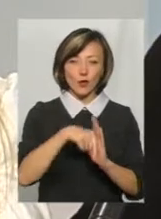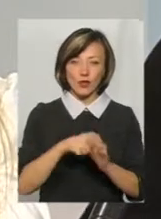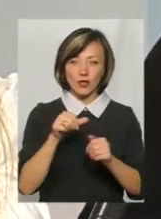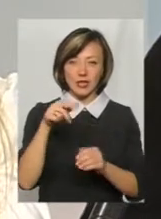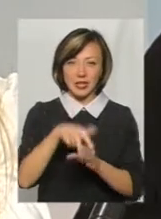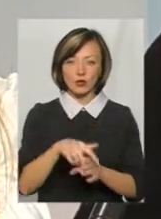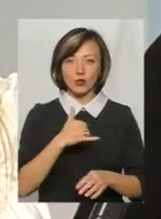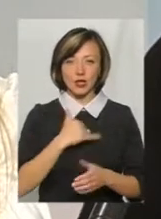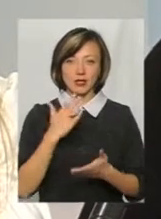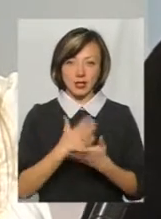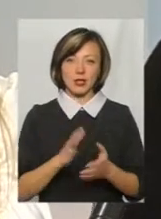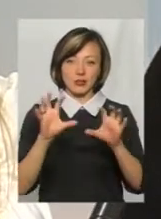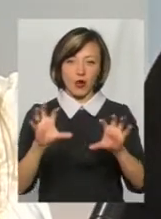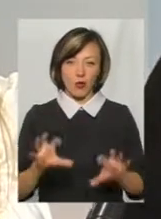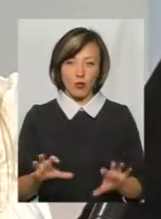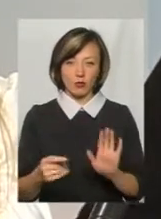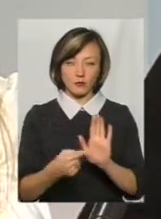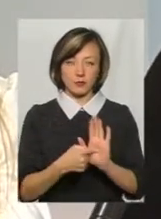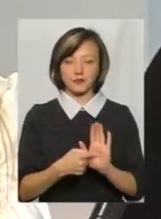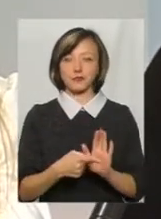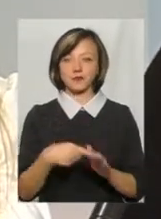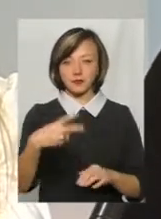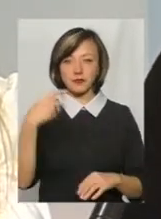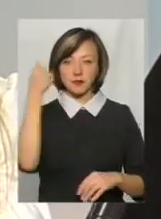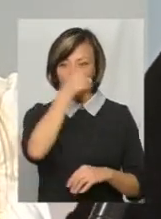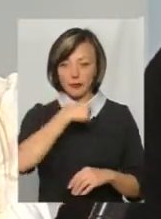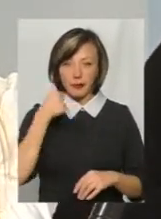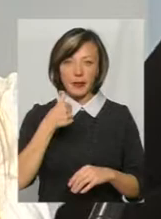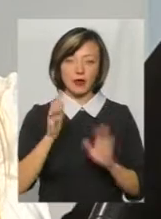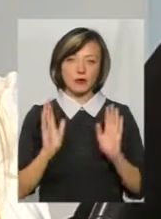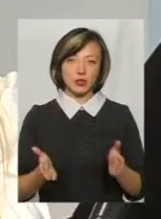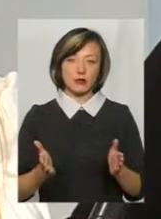Тобто, в нас є повноцінний закон, який ми, наприклад, з 2020 року будемо